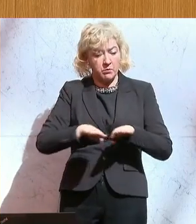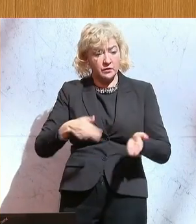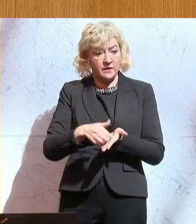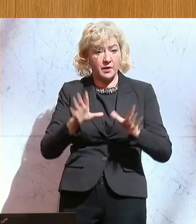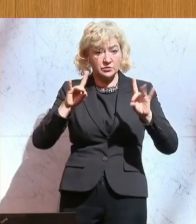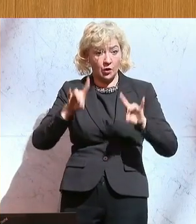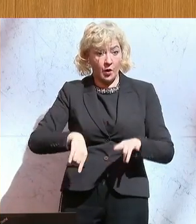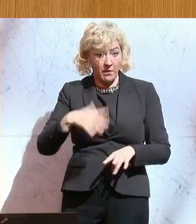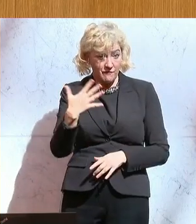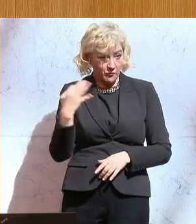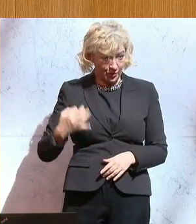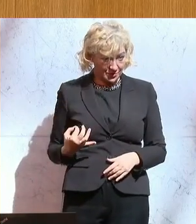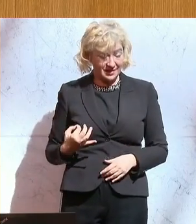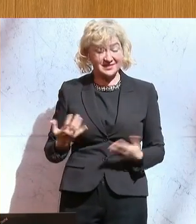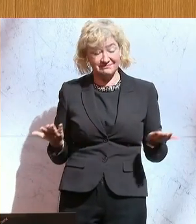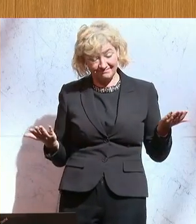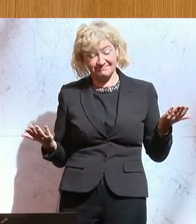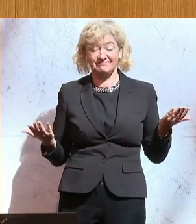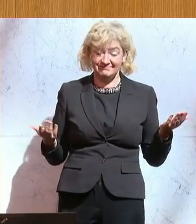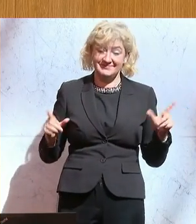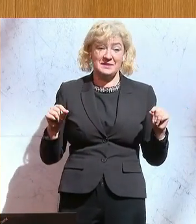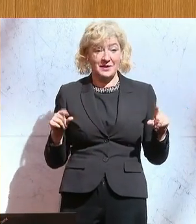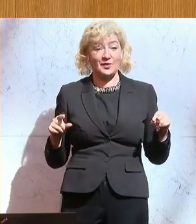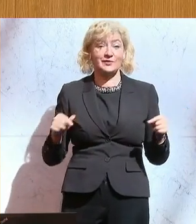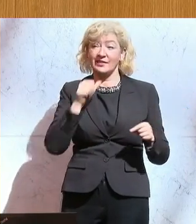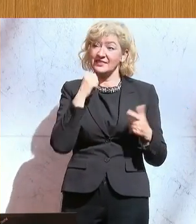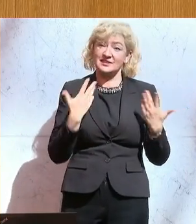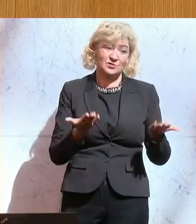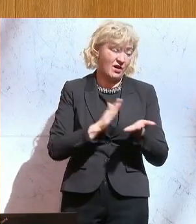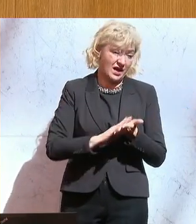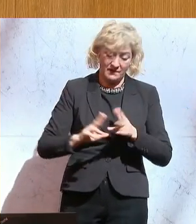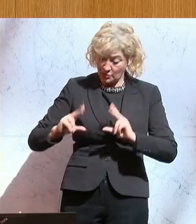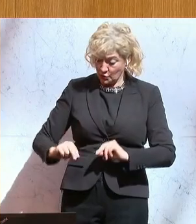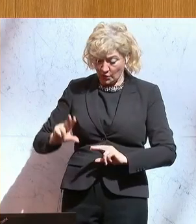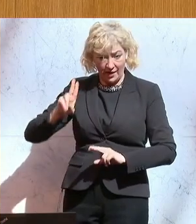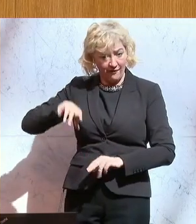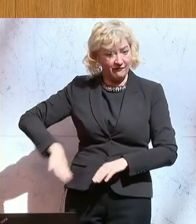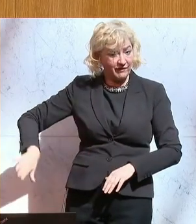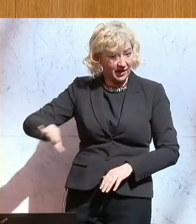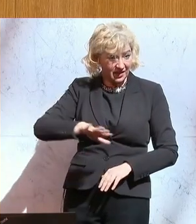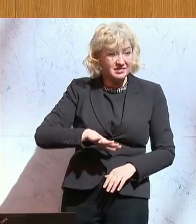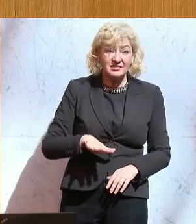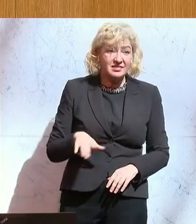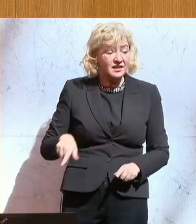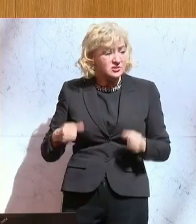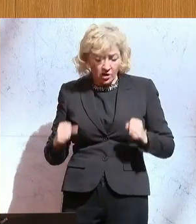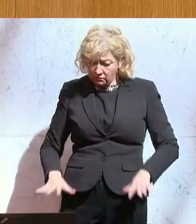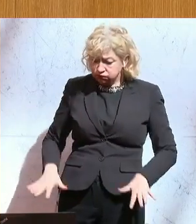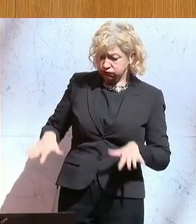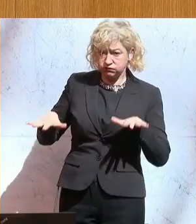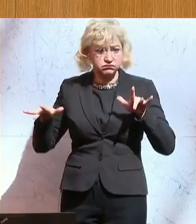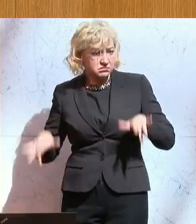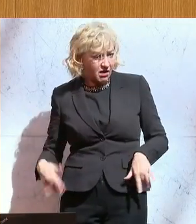,5 Prozent. Man sieht also, es ist nicht immer ganz einfach. Der Süden von Wien, auch hier dort, wo starke Überflutungen